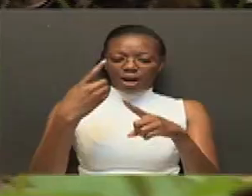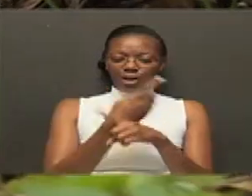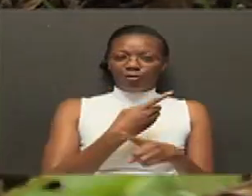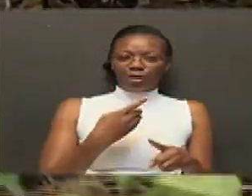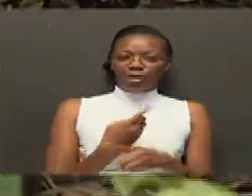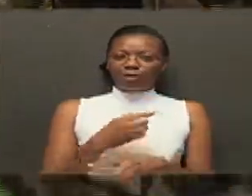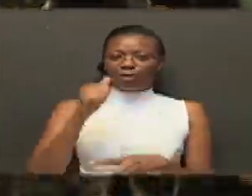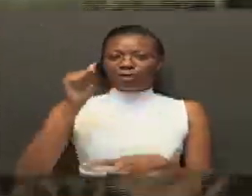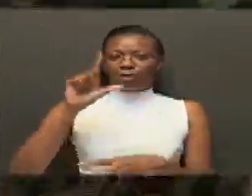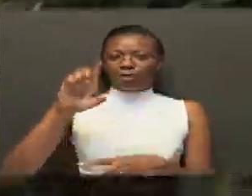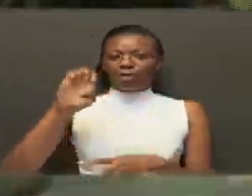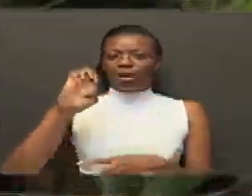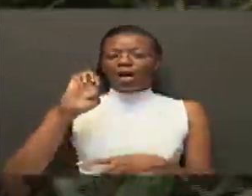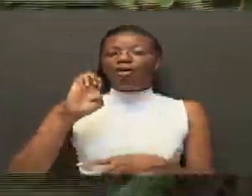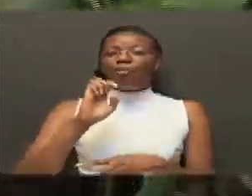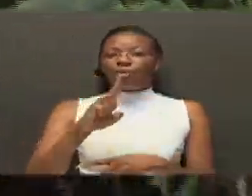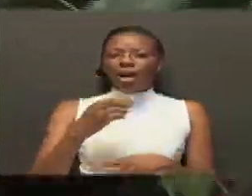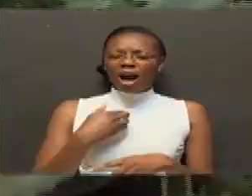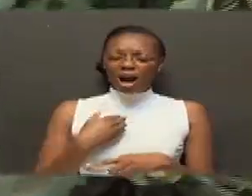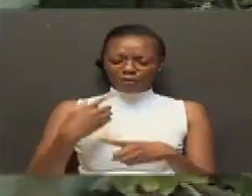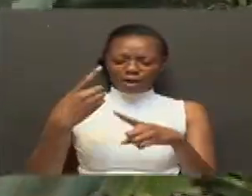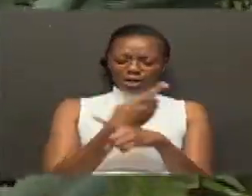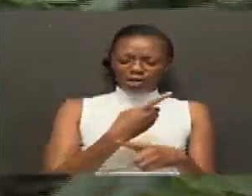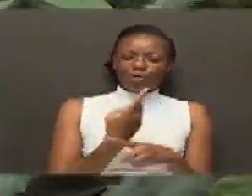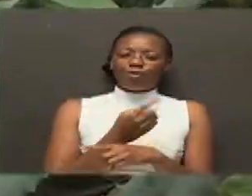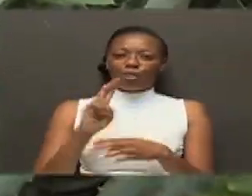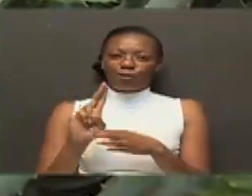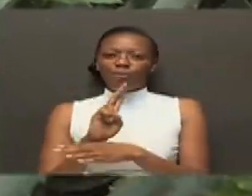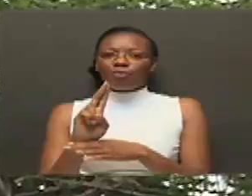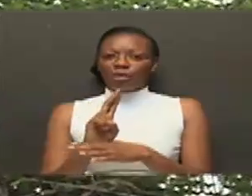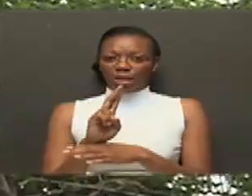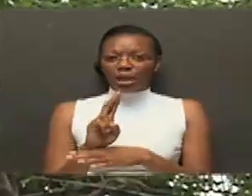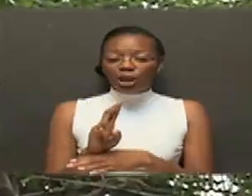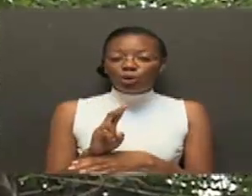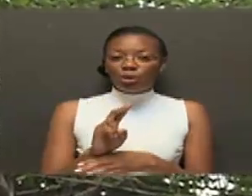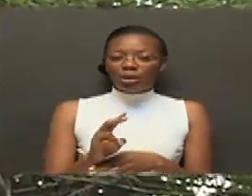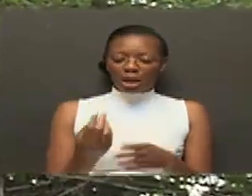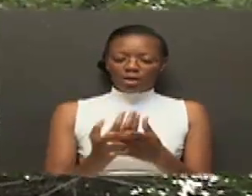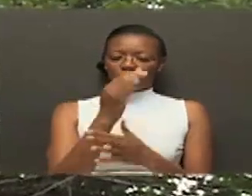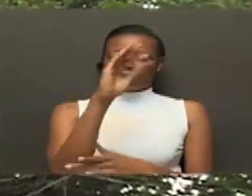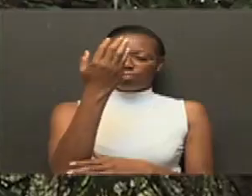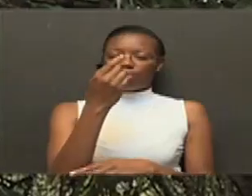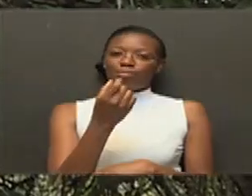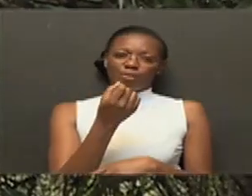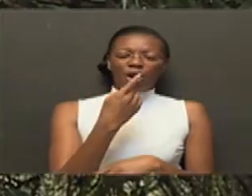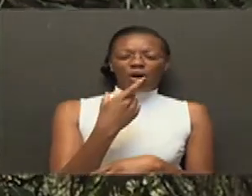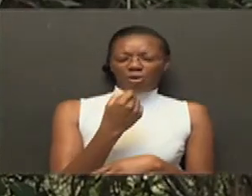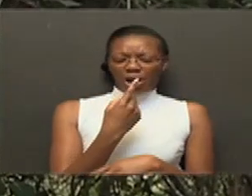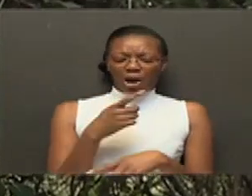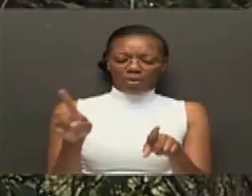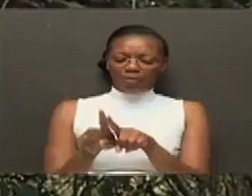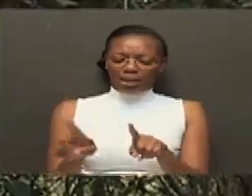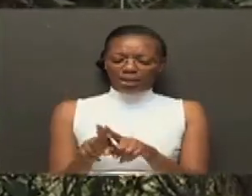alovera na kila aina ikiwa na matumizi mbalimbali, ndivyo ilivyo na mtishamba. Uenda kuna